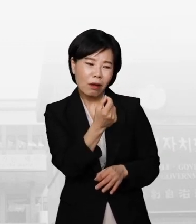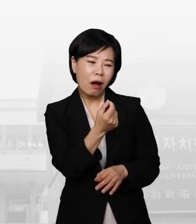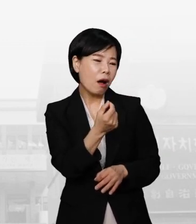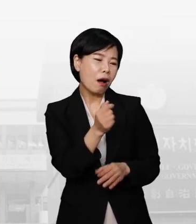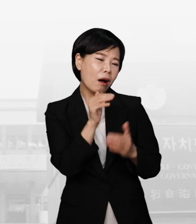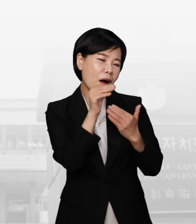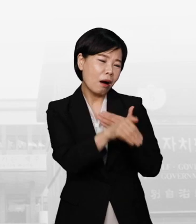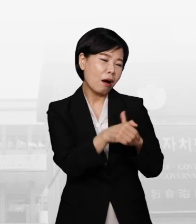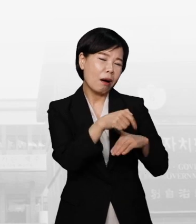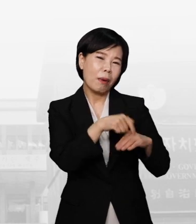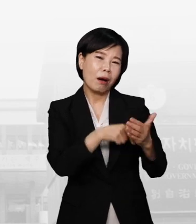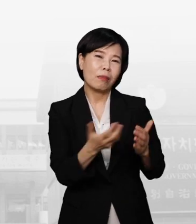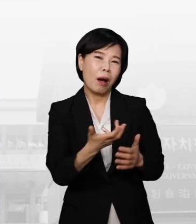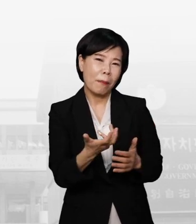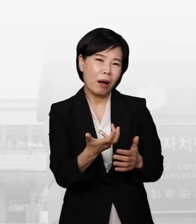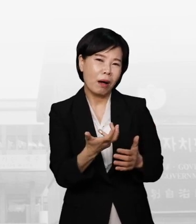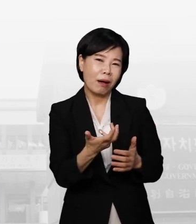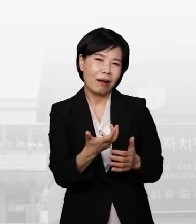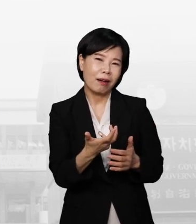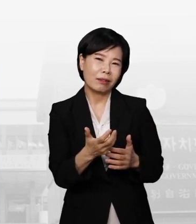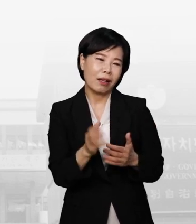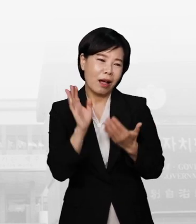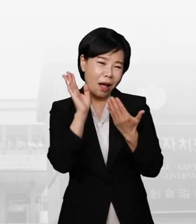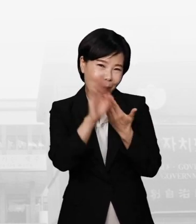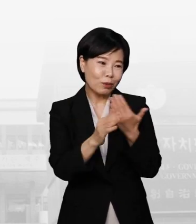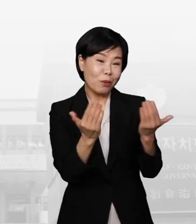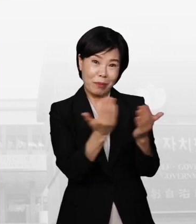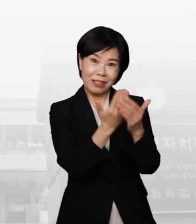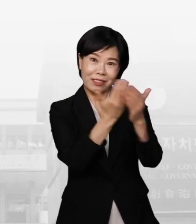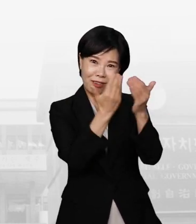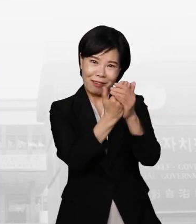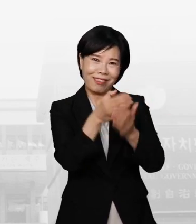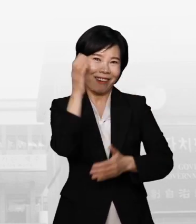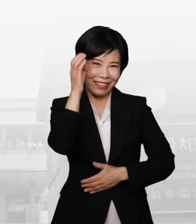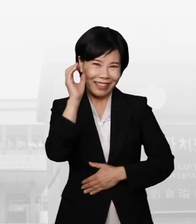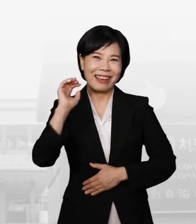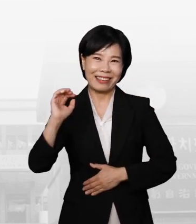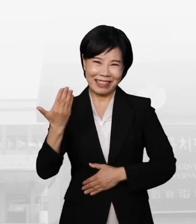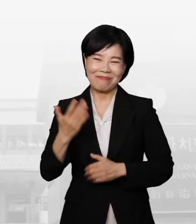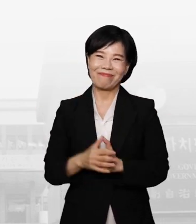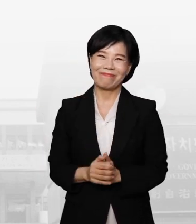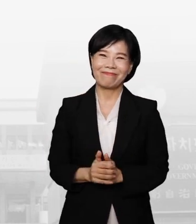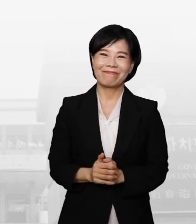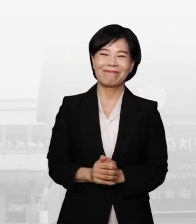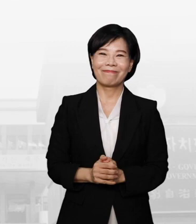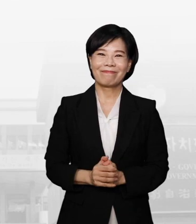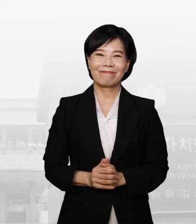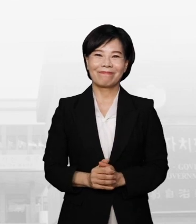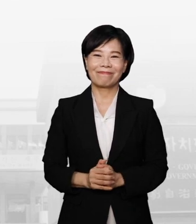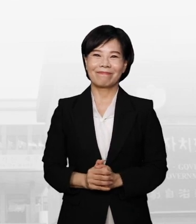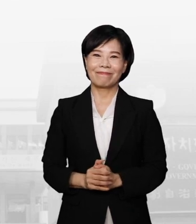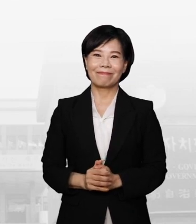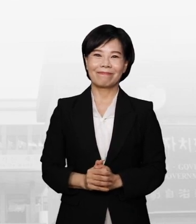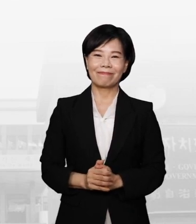마음이고 소망이고 그렇습니다. 그러니까 기대가 됩니다. 앞으로.